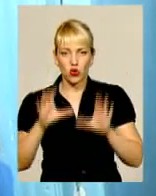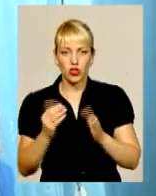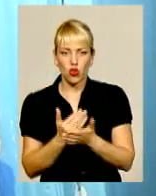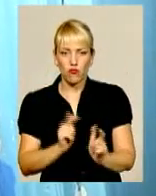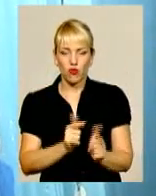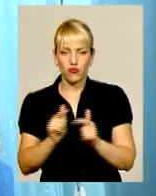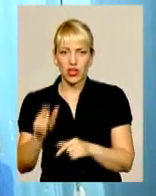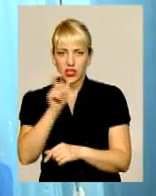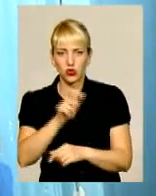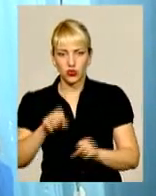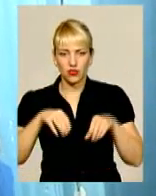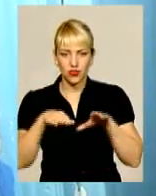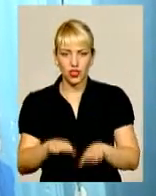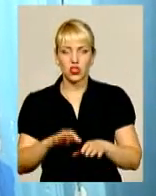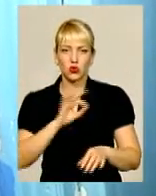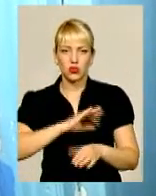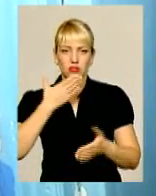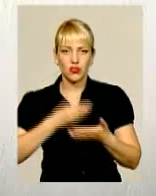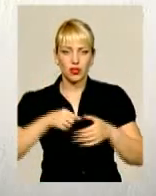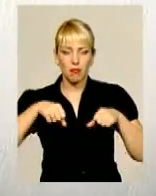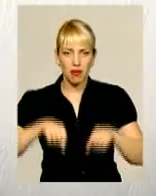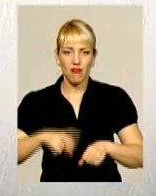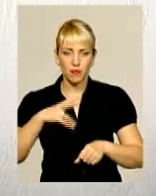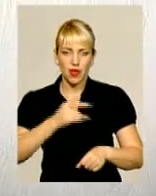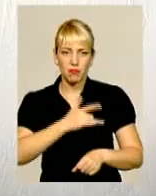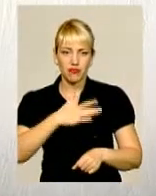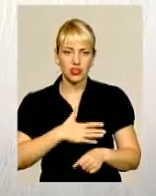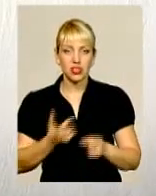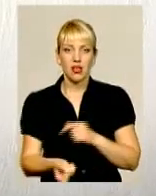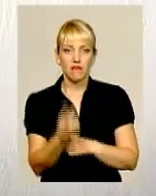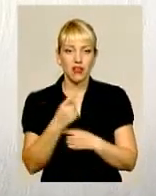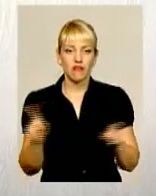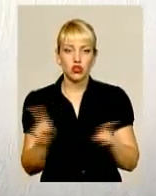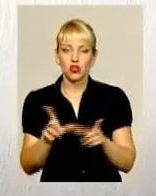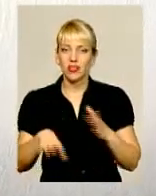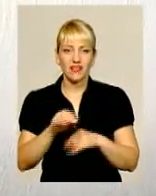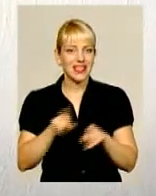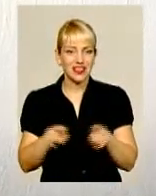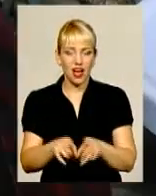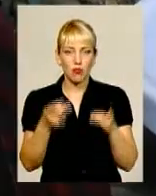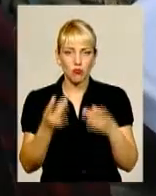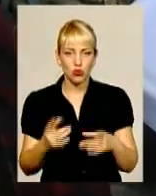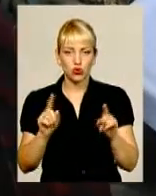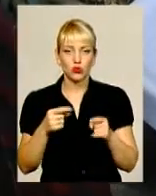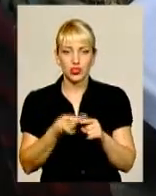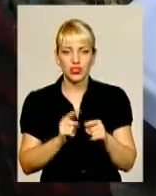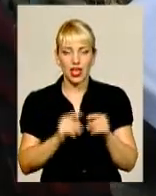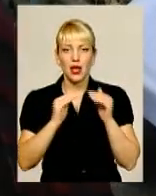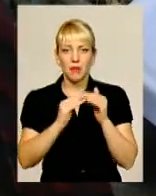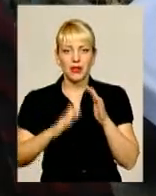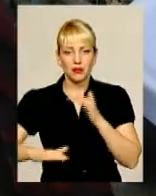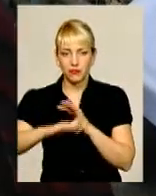нововведень, мешканці вирішили скористатись своїм правом на приватизацію. Тоді й виявилося, що не все так просто. Бо це приміщення у